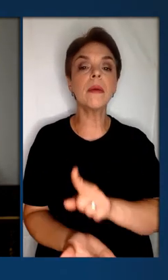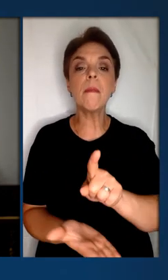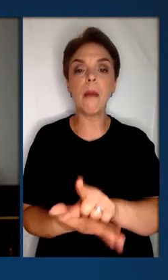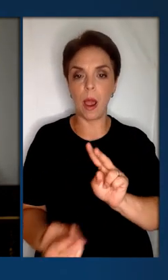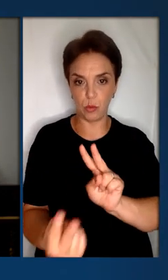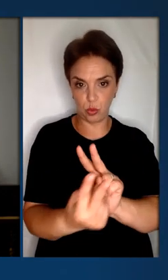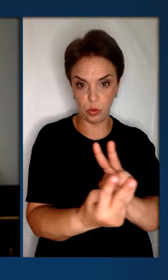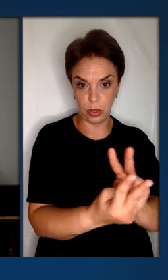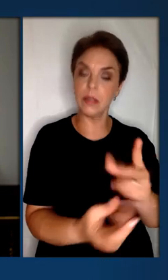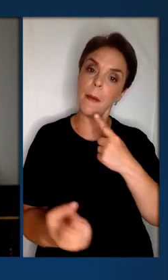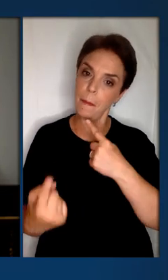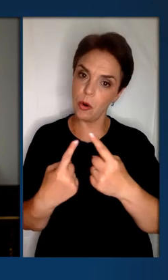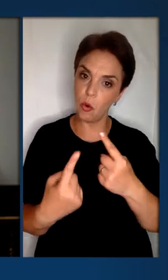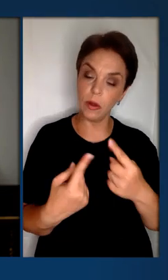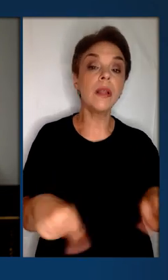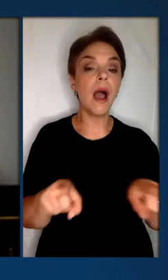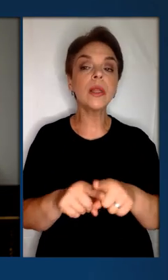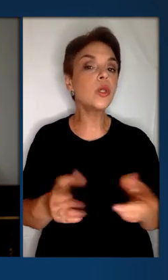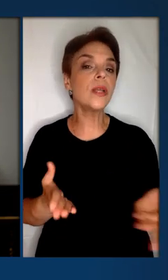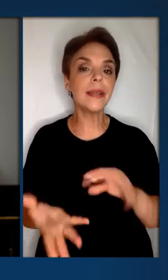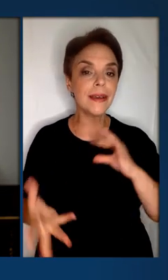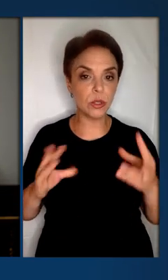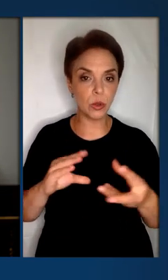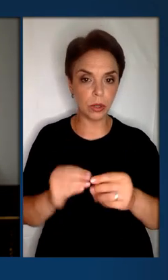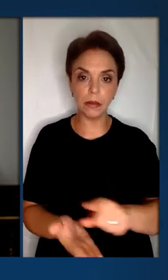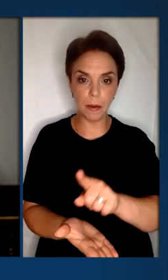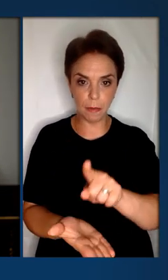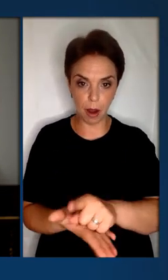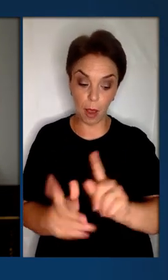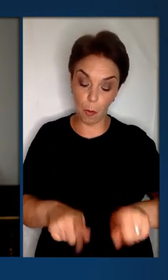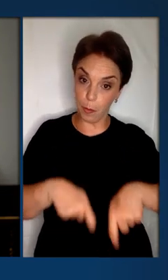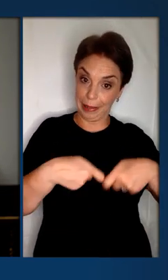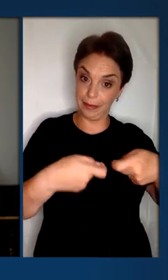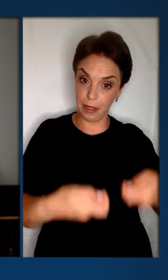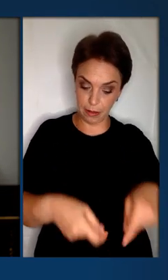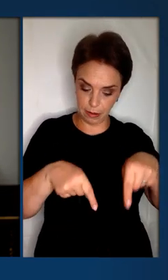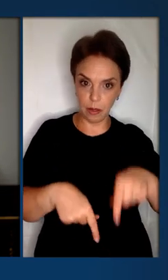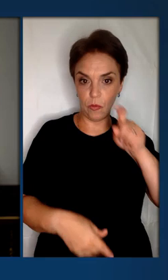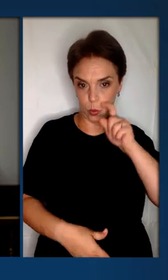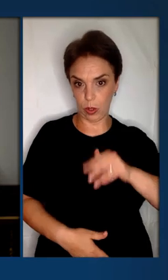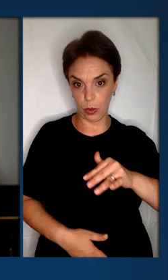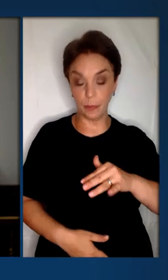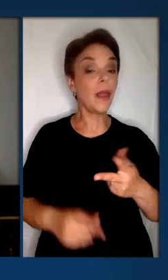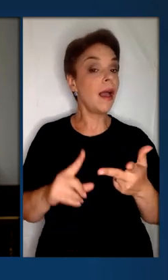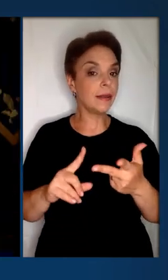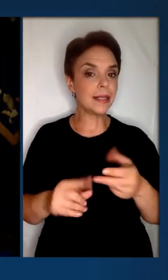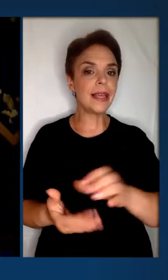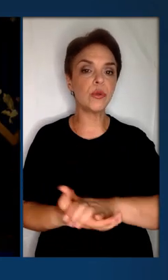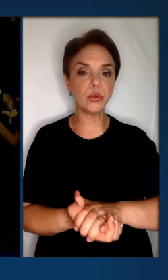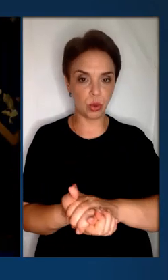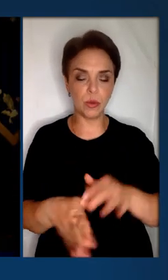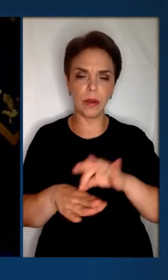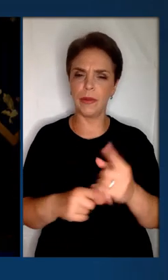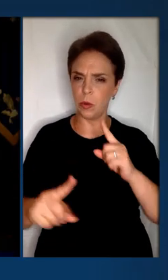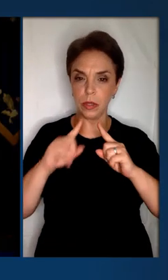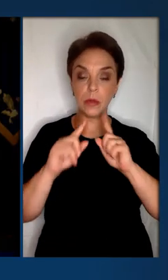лідерами маємо зустрітися та переговорити, а також, які результати маємо принести Україні. Третій